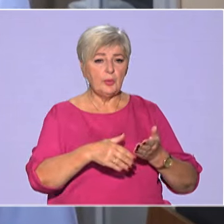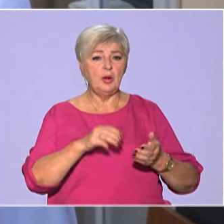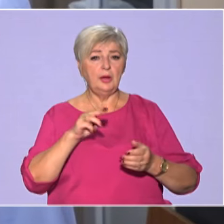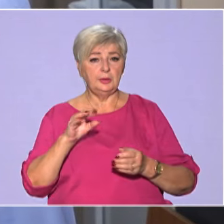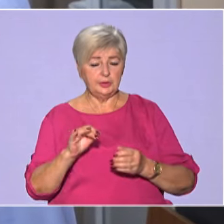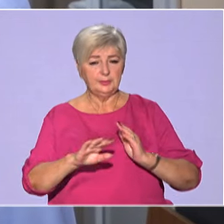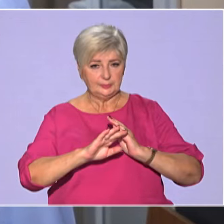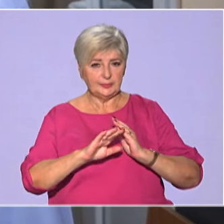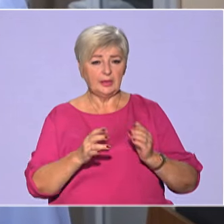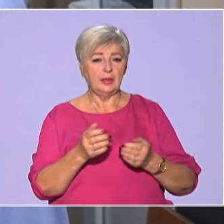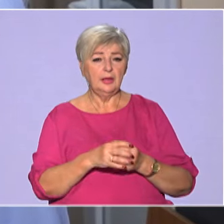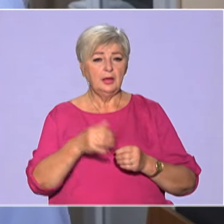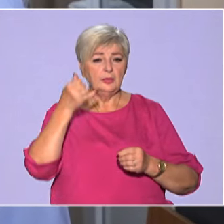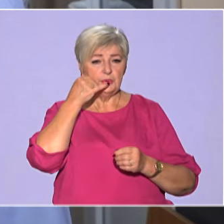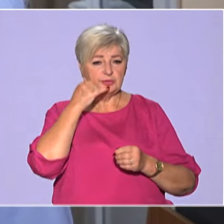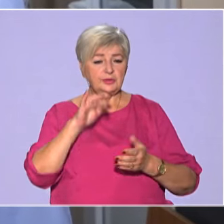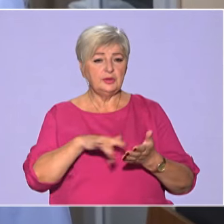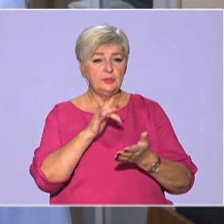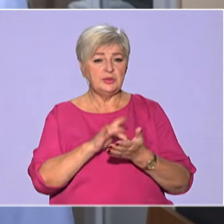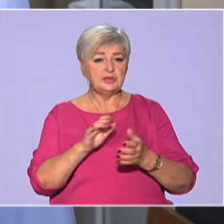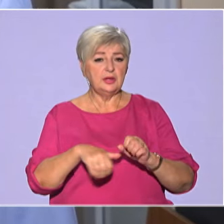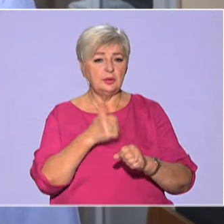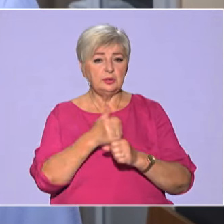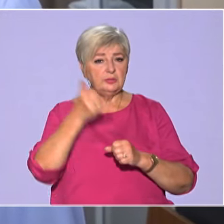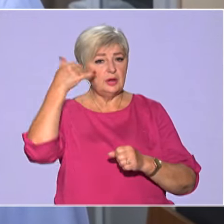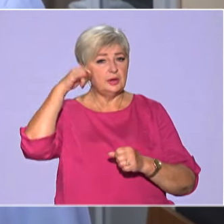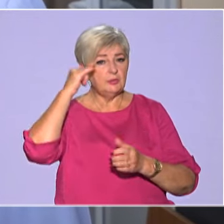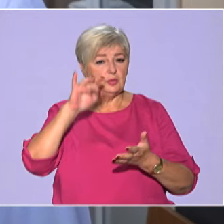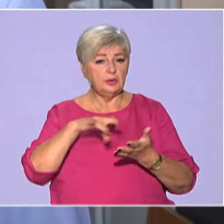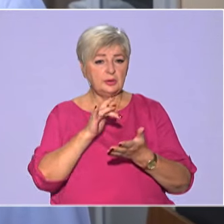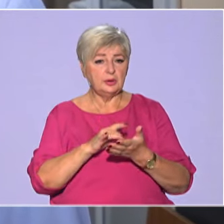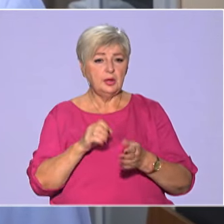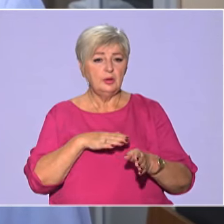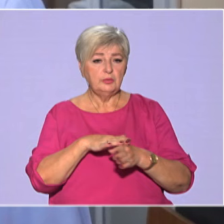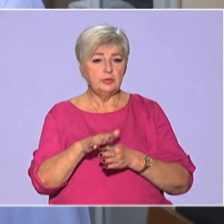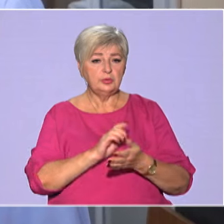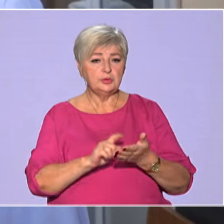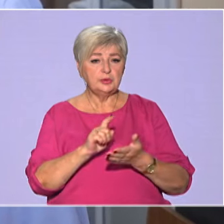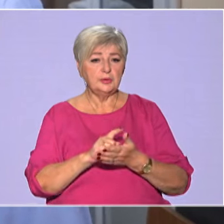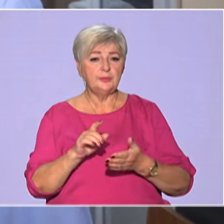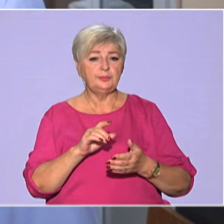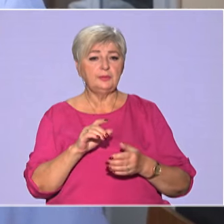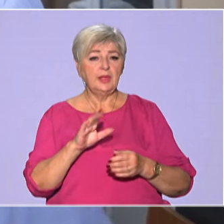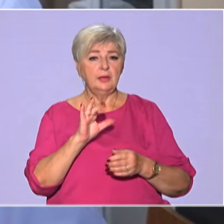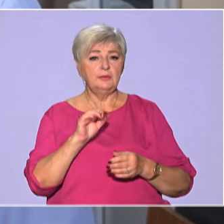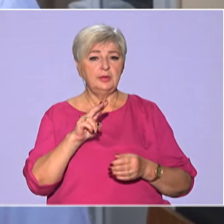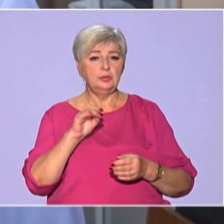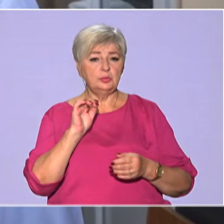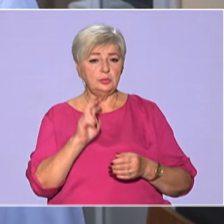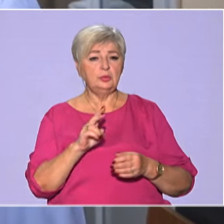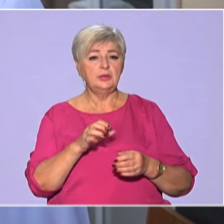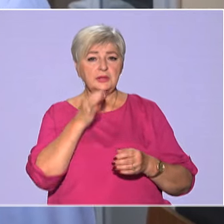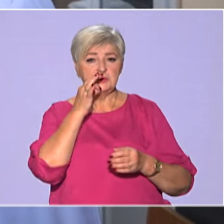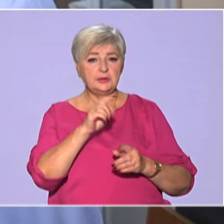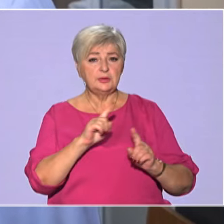міський голова Кривого Рогу, виконуючий обов'язки Юрій Юрій Вілков, сказав, що вони